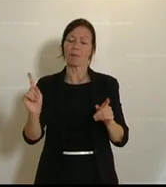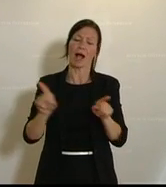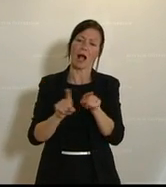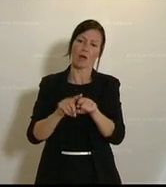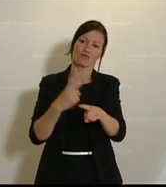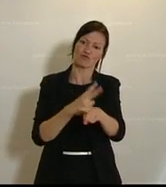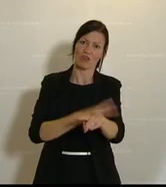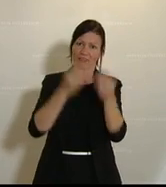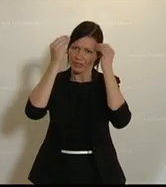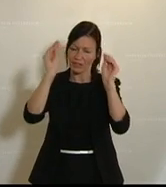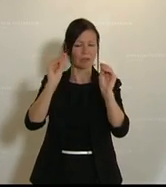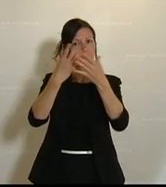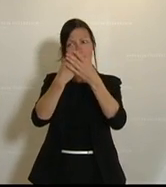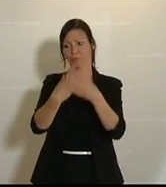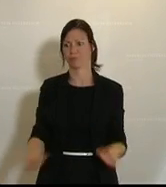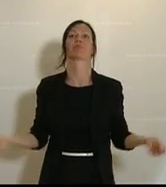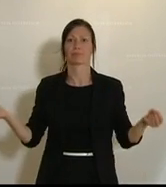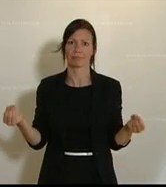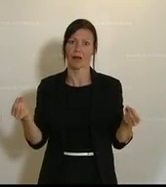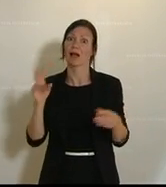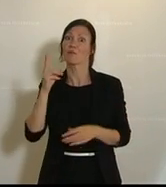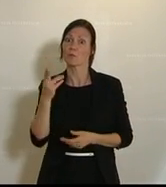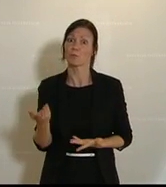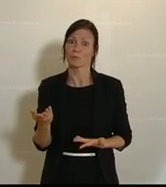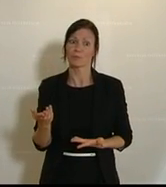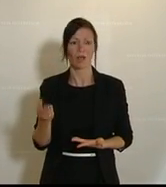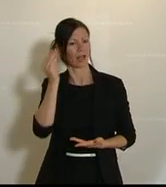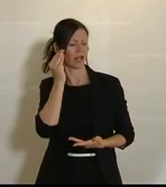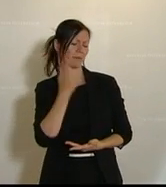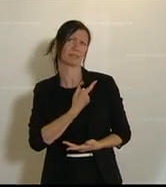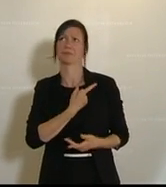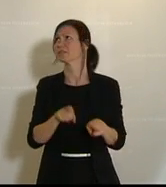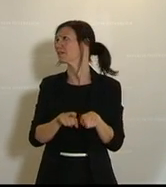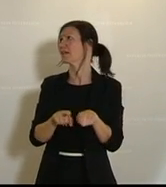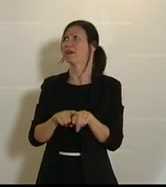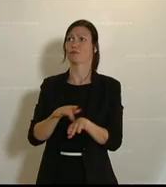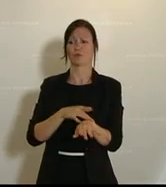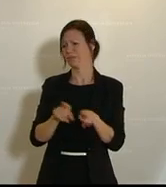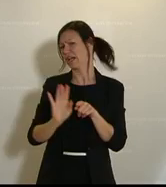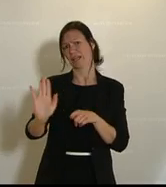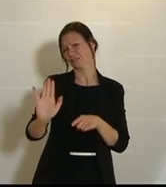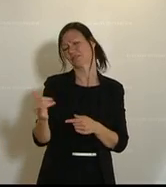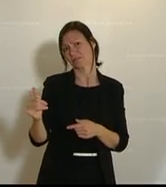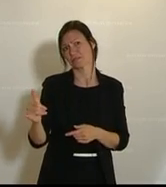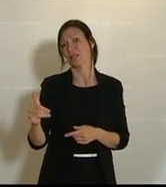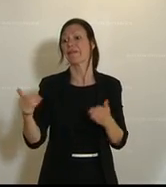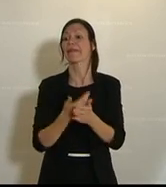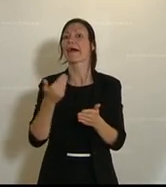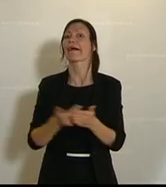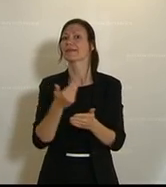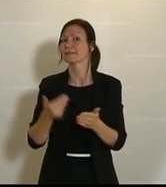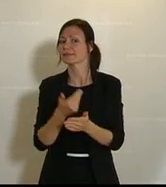komplett verloren gegangen ist. Warum? Ich glaube, es würde mir nicht anders gehen wie Ihnen, wo die Nachrichten